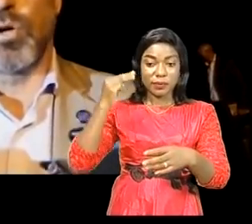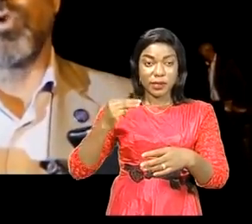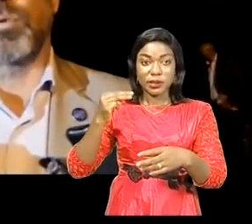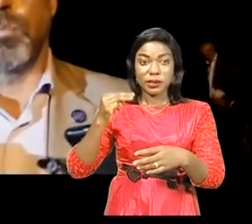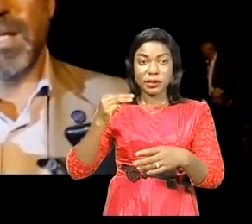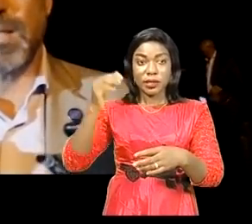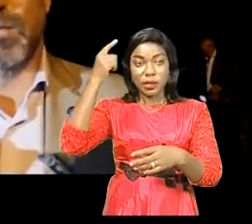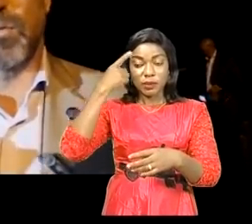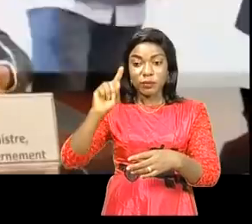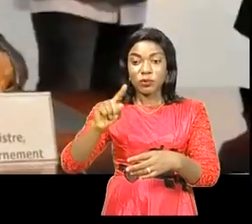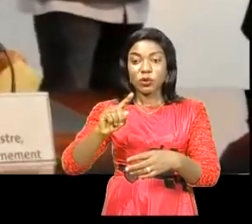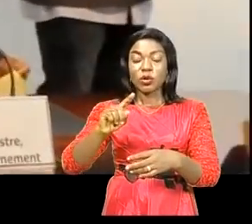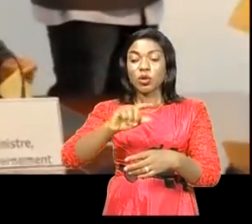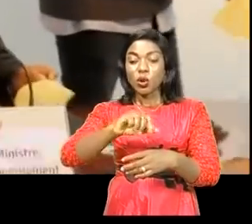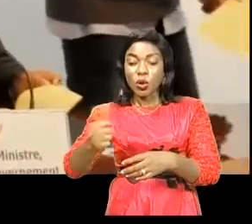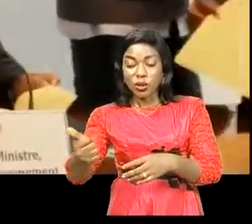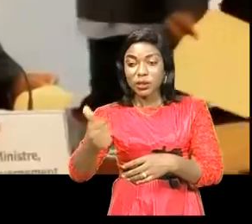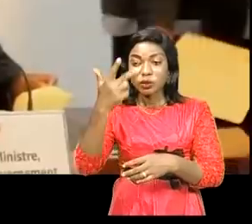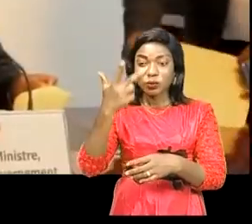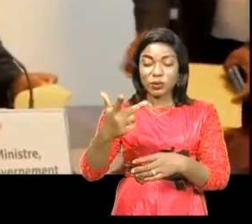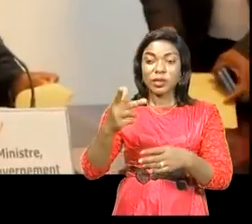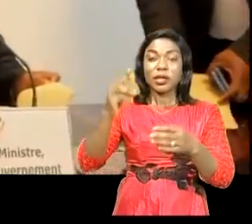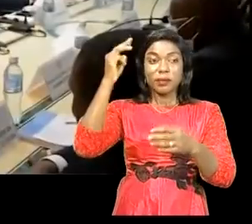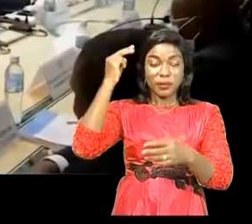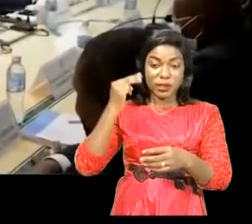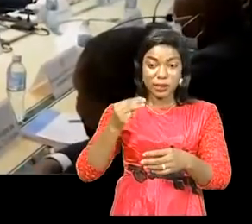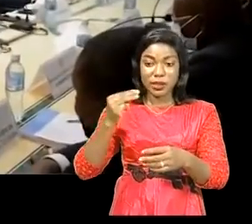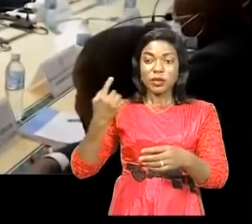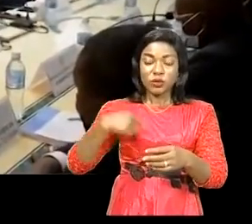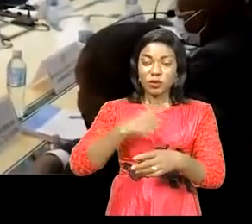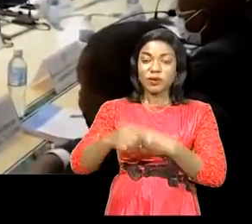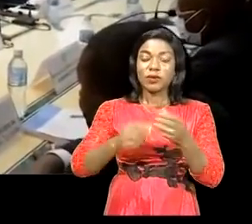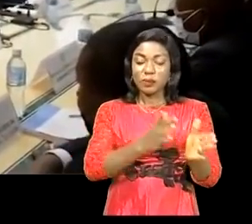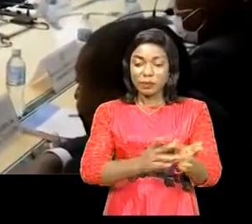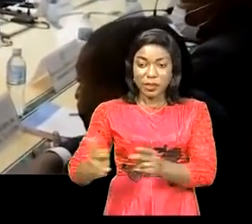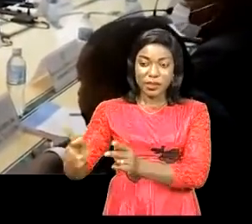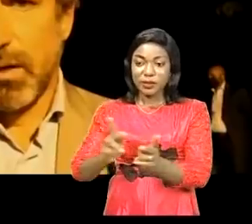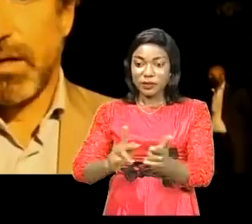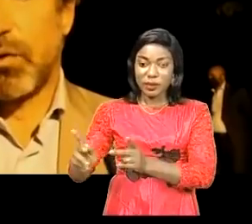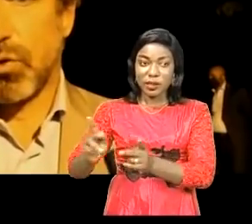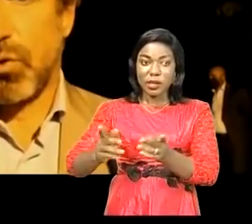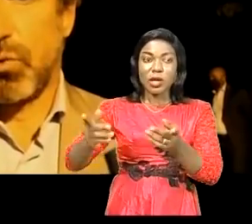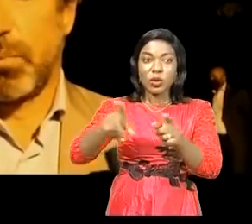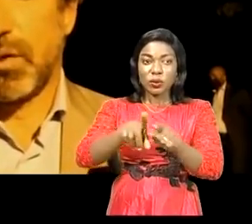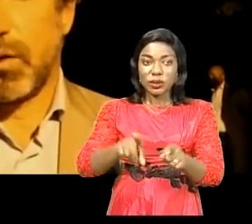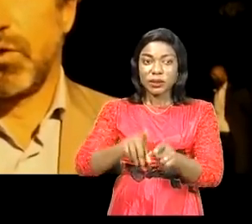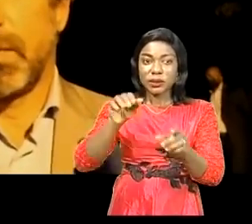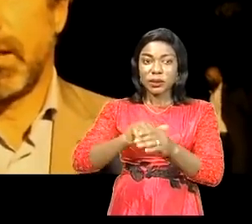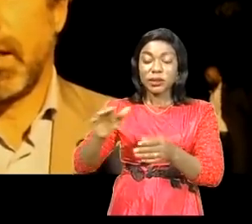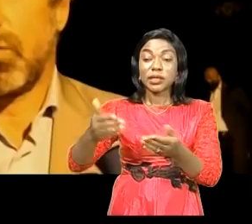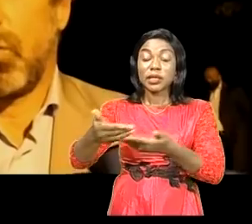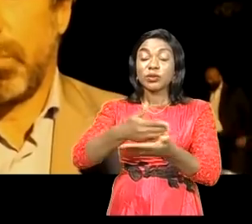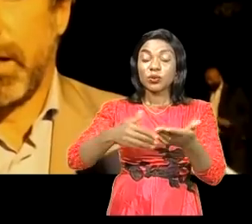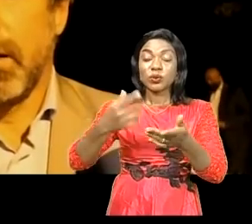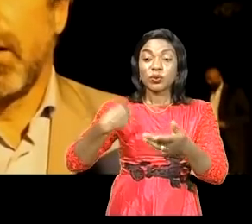d'un grand nombre de ministres de sa délégation. Avec le gouvernement, le gouvernement va planifier la phase du retour et dans ce retour, bien sûr, les